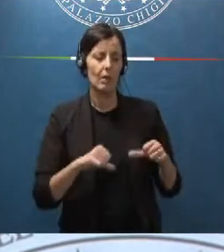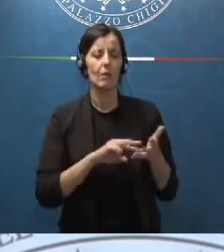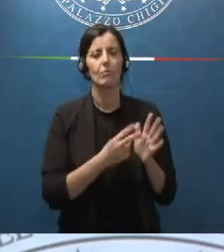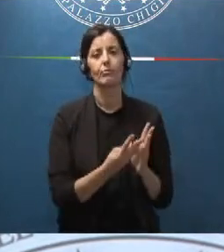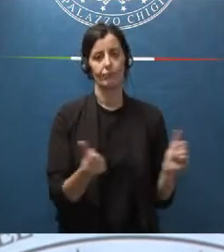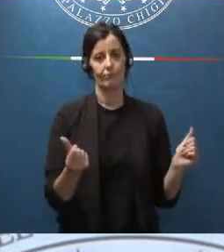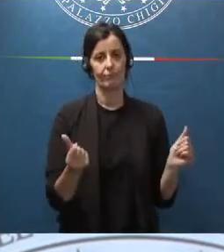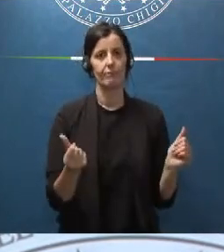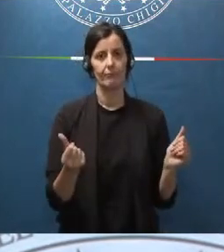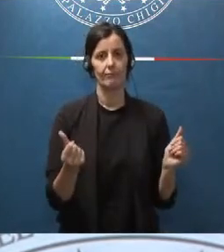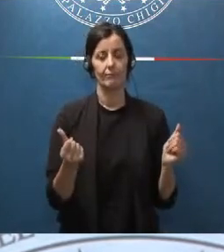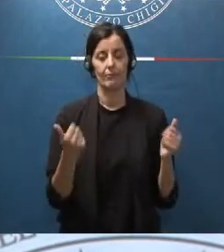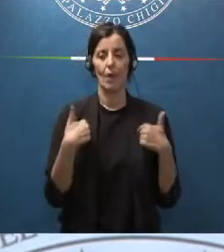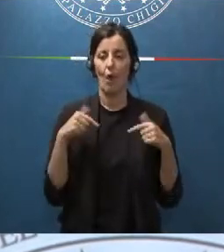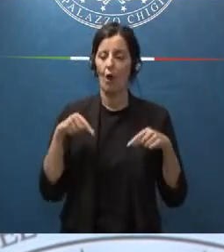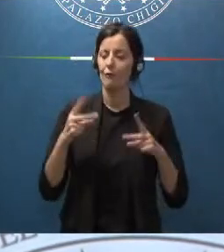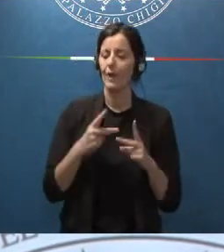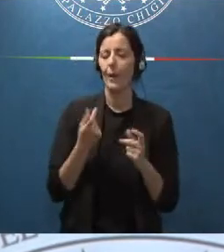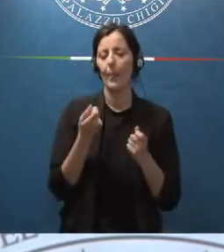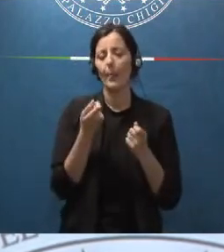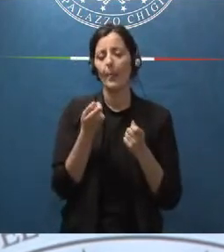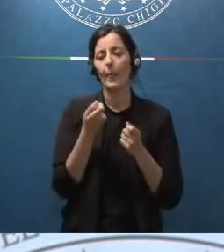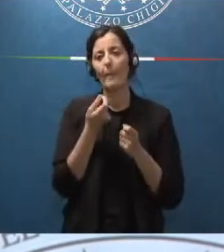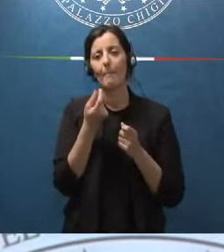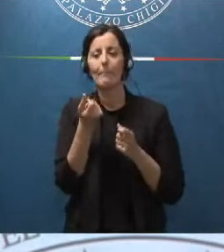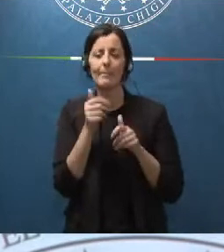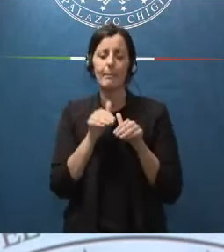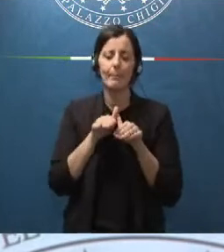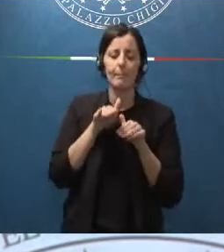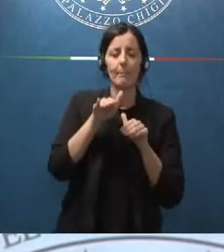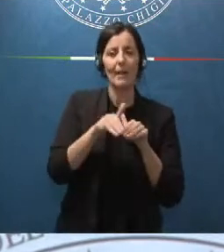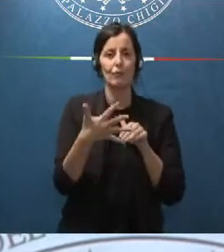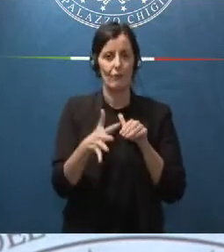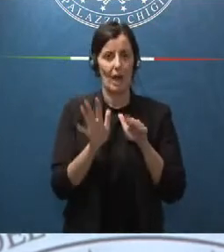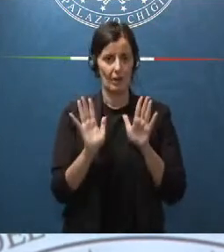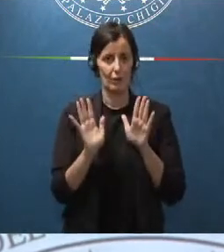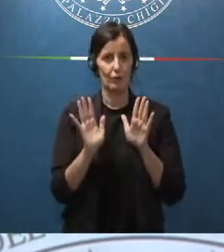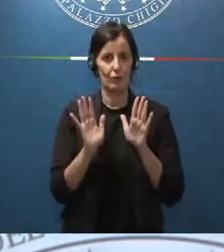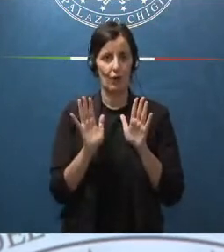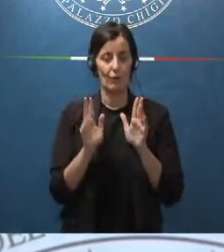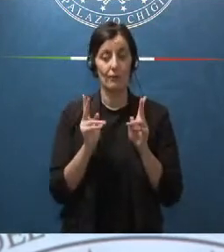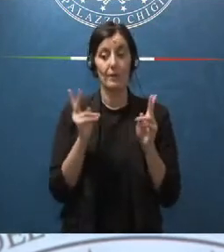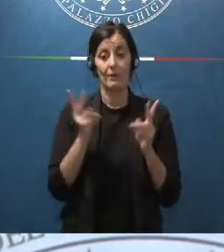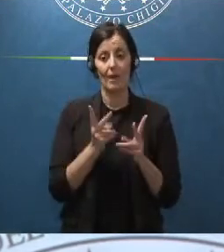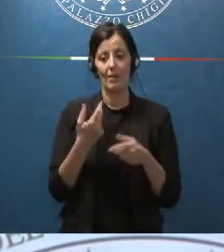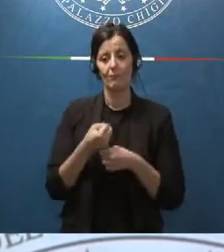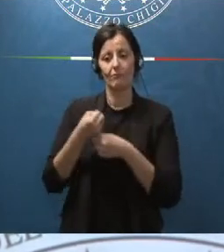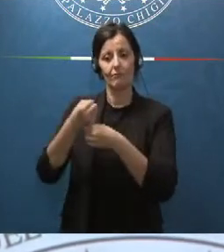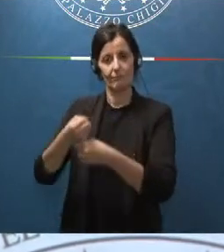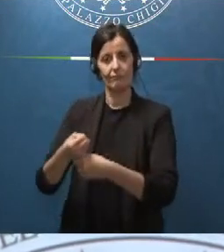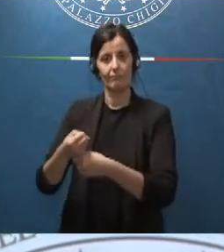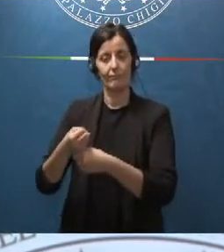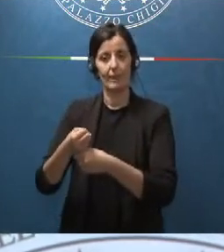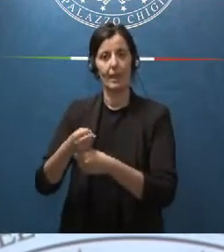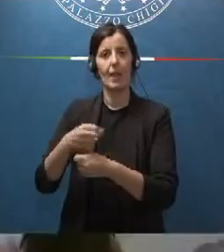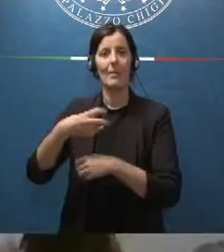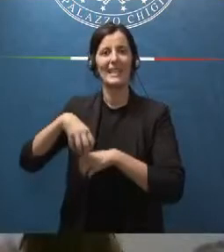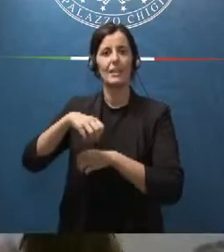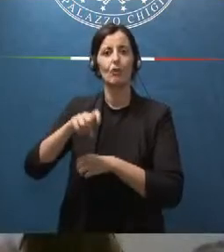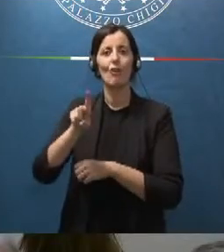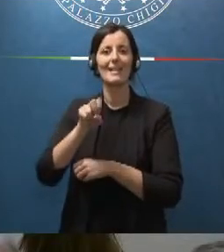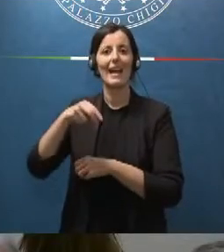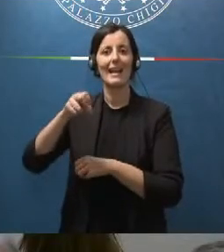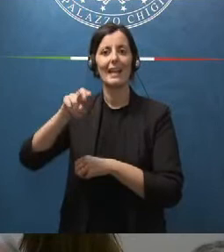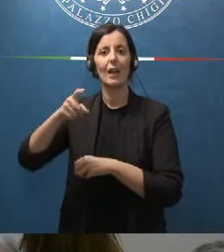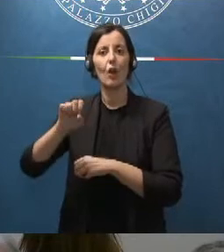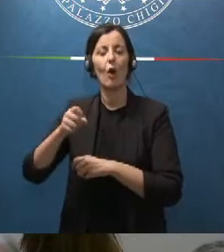compiuto un altro piccolo passo è stato messo un tassello la parola al ministro Zangrillo che è responsabile